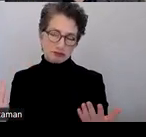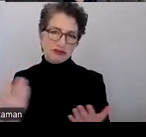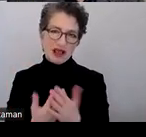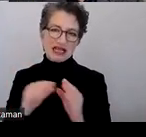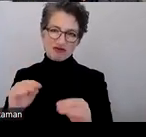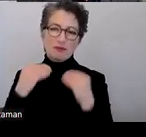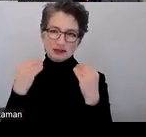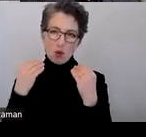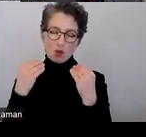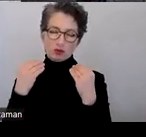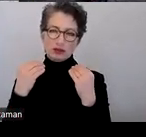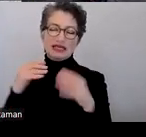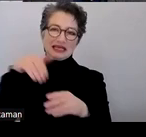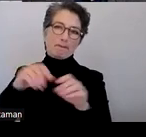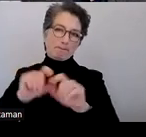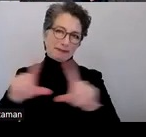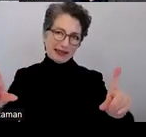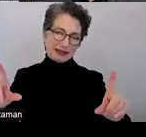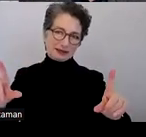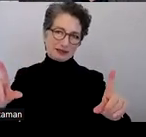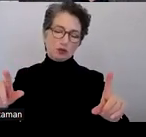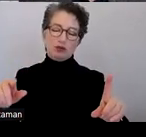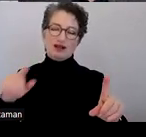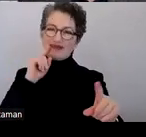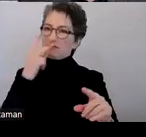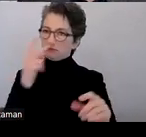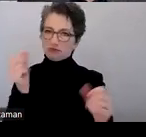Information im Bild steckt und man sie sonst nicht mitbekommt.